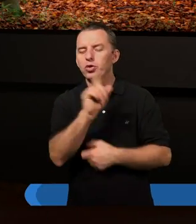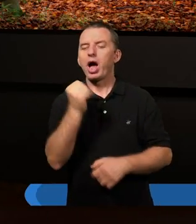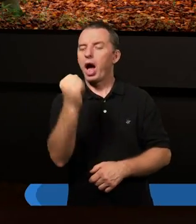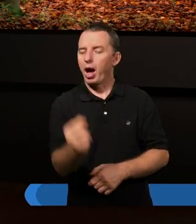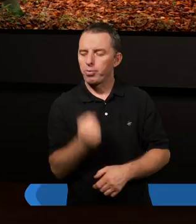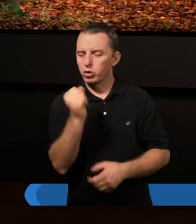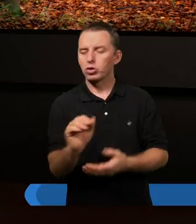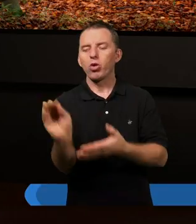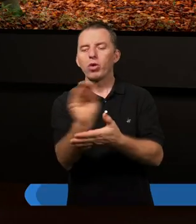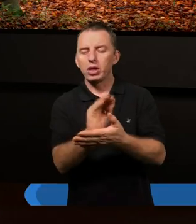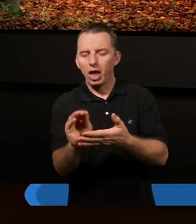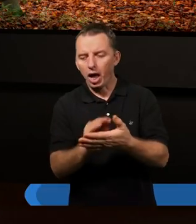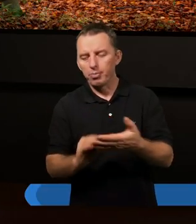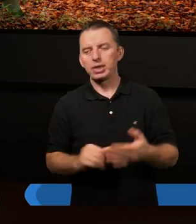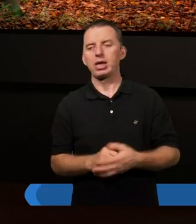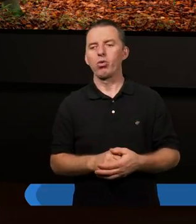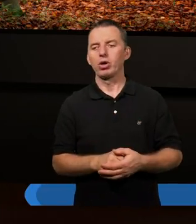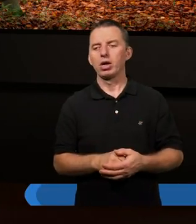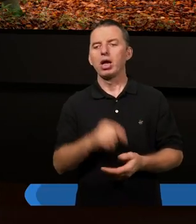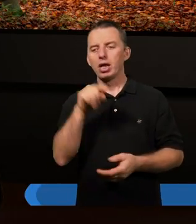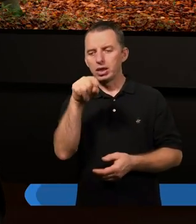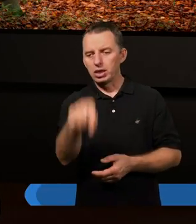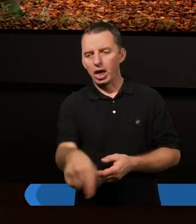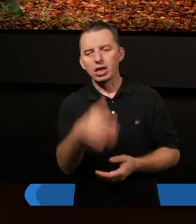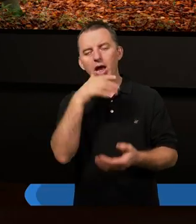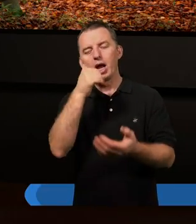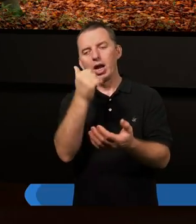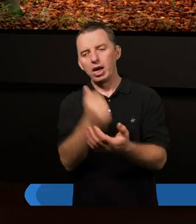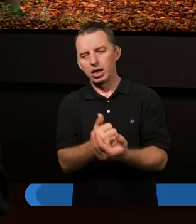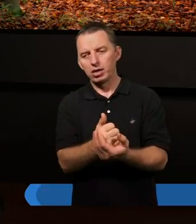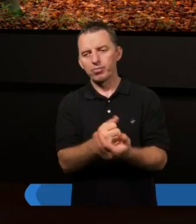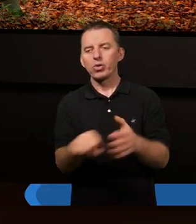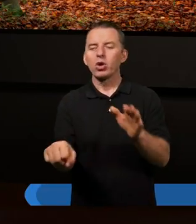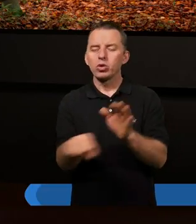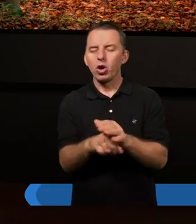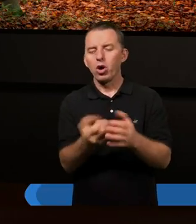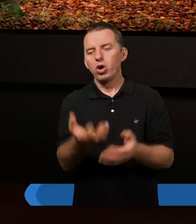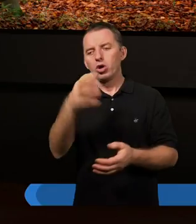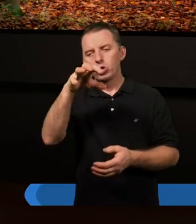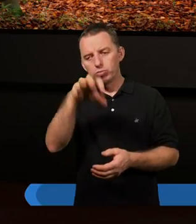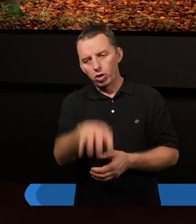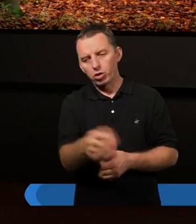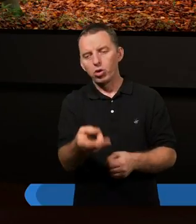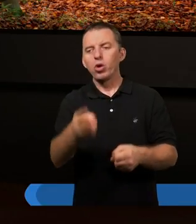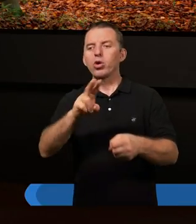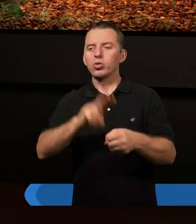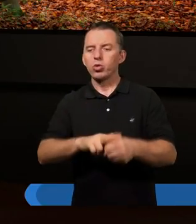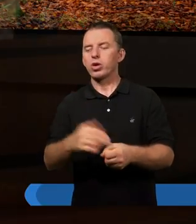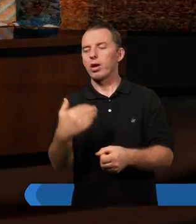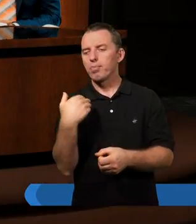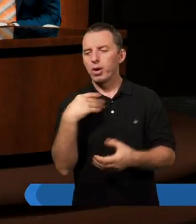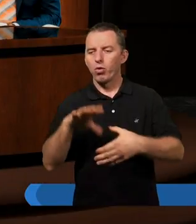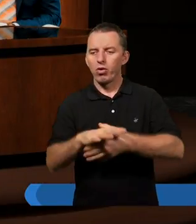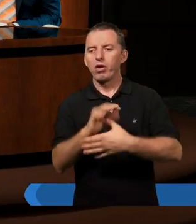Paweł napisał ten list do zboru, który był w Rzymie?